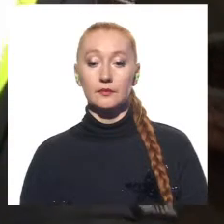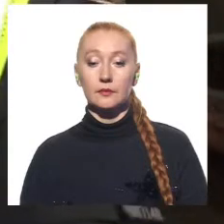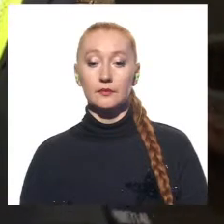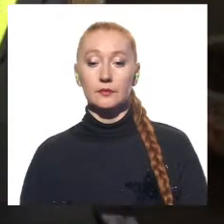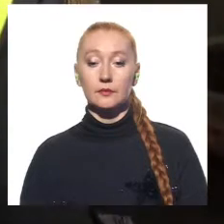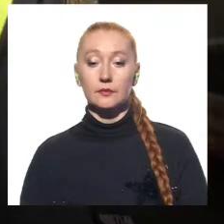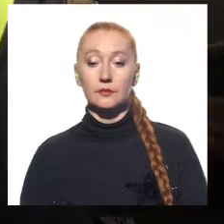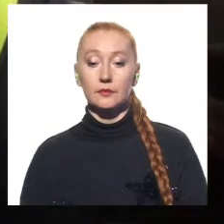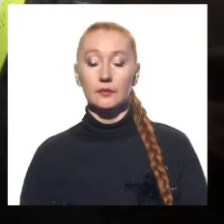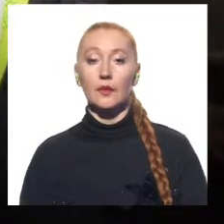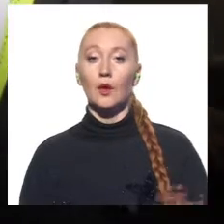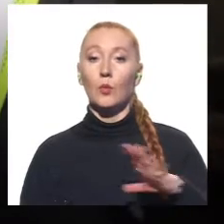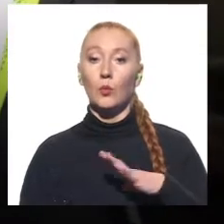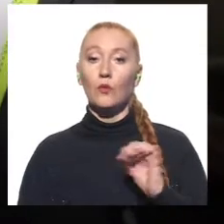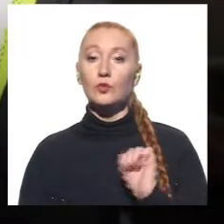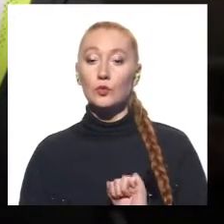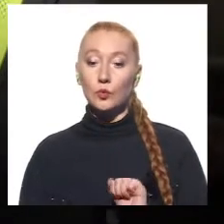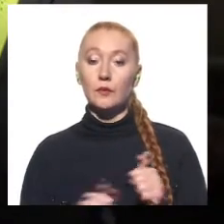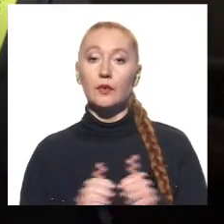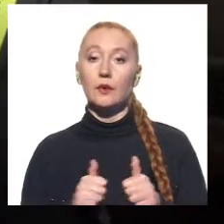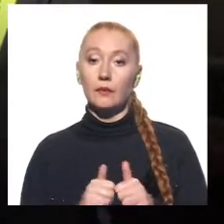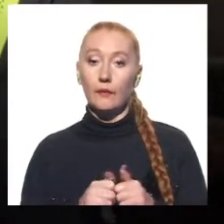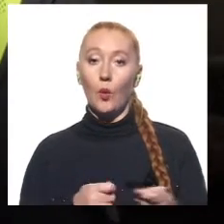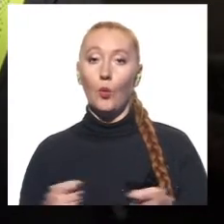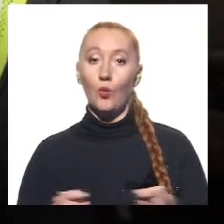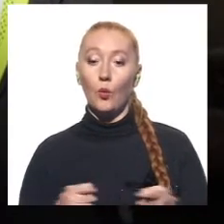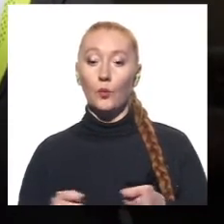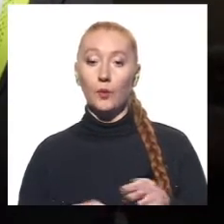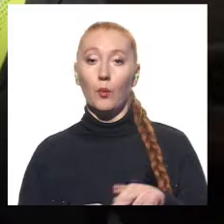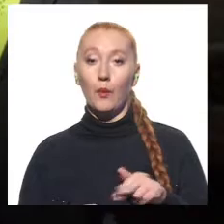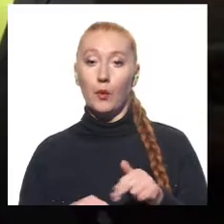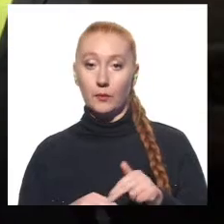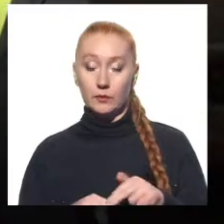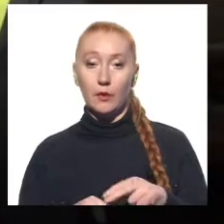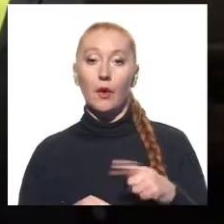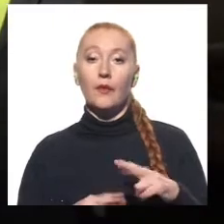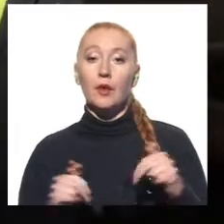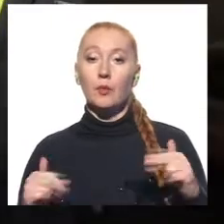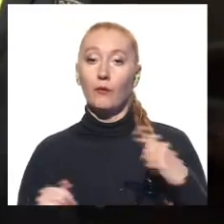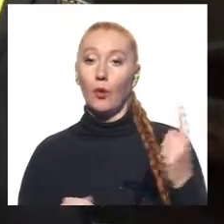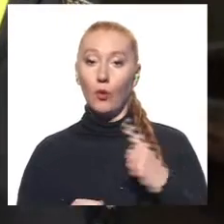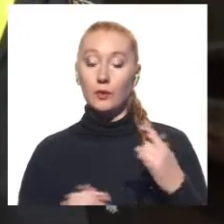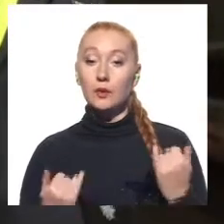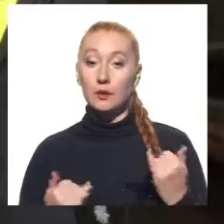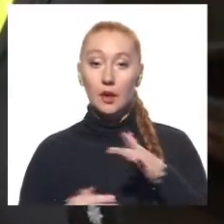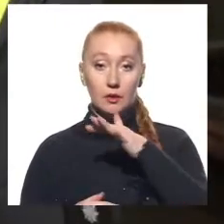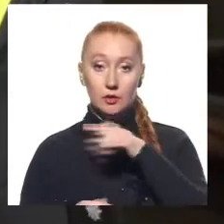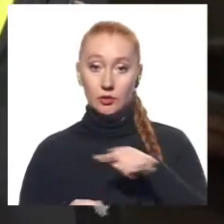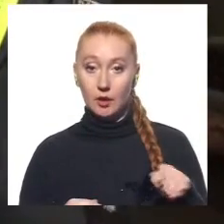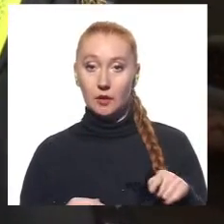Був зупинений біля управління патрульної поліції в Дніпропетровській області. На даний час